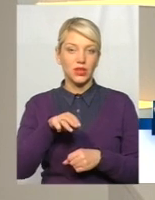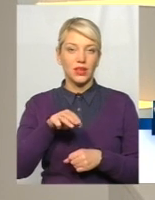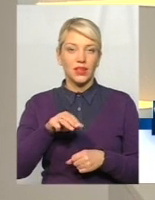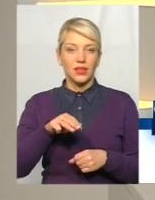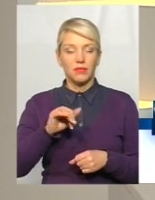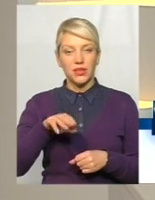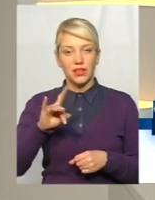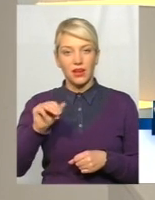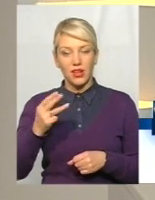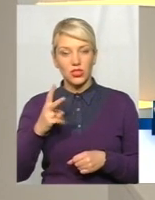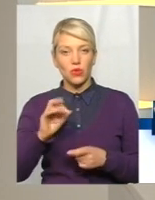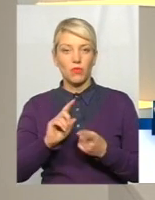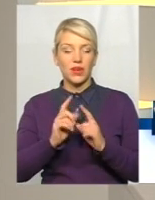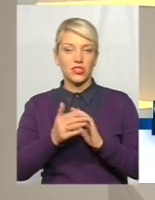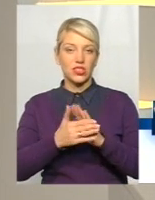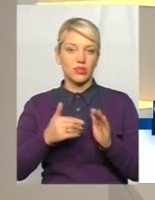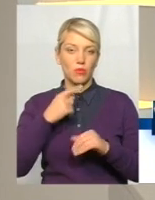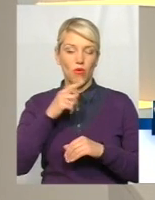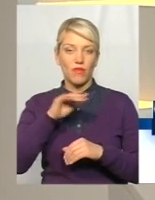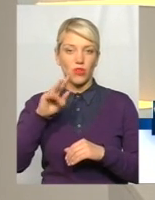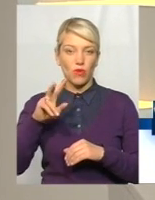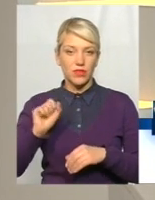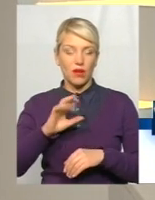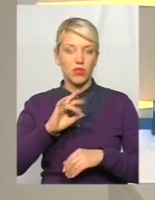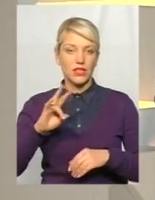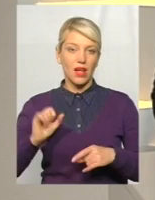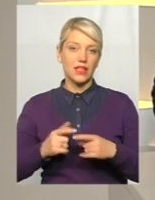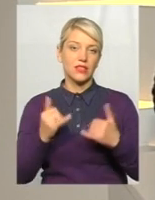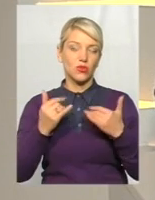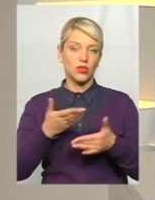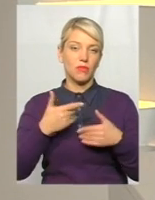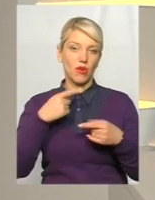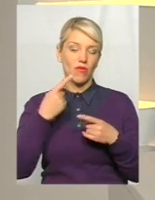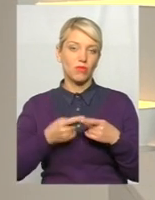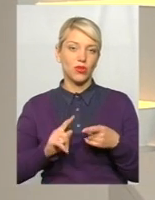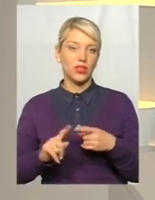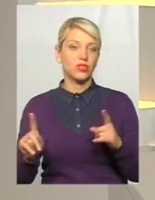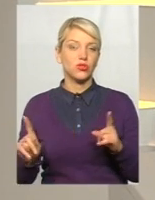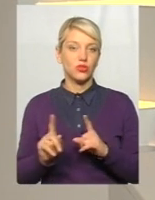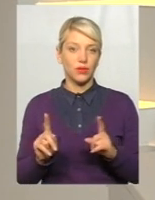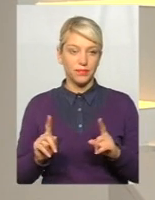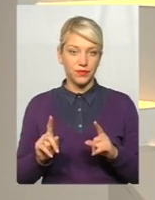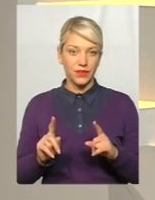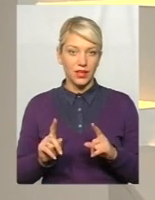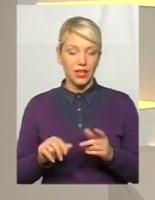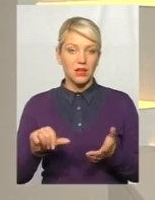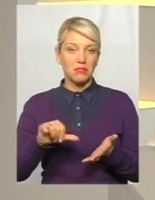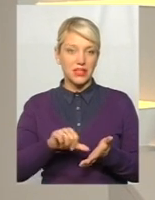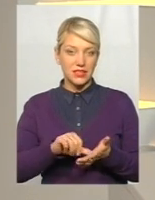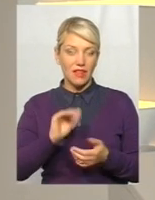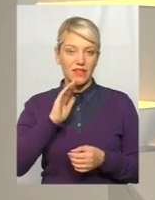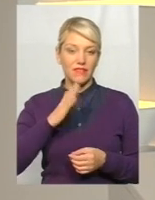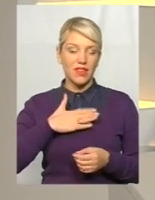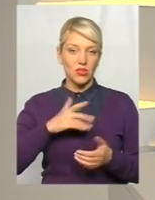ведуча юна мітрашка, перекладна жестову мову Оксана Фіновська. Говоримо сьогодні про те, що представили у